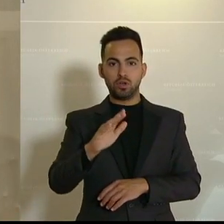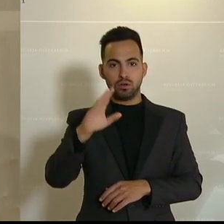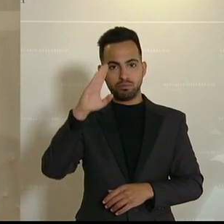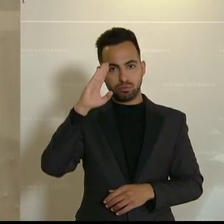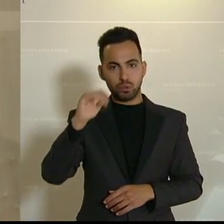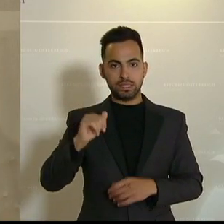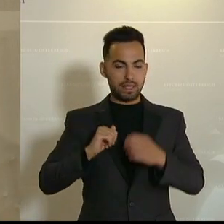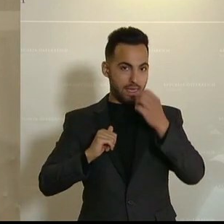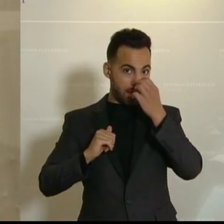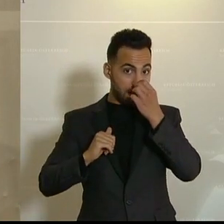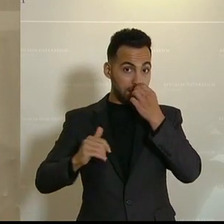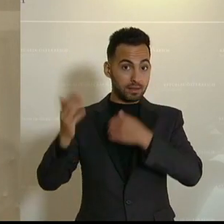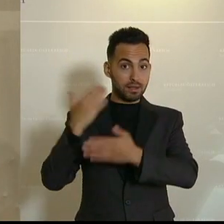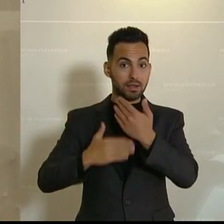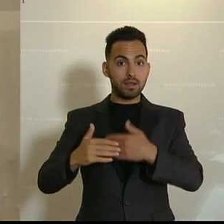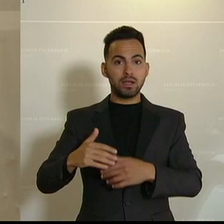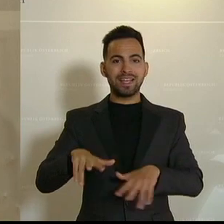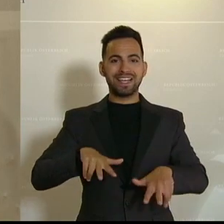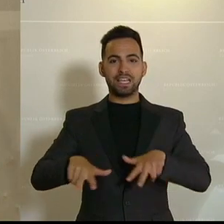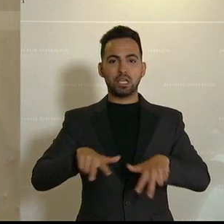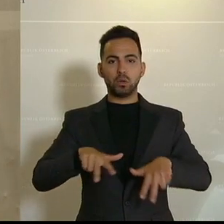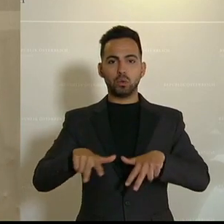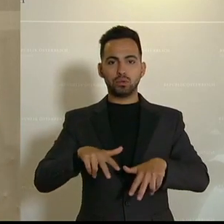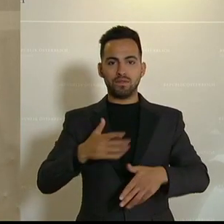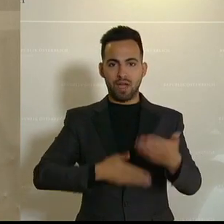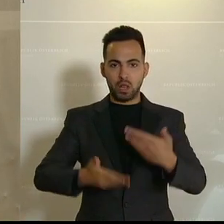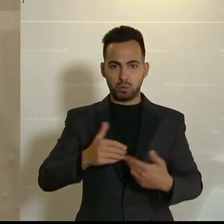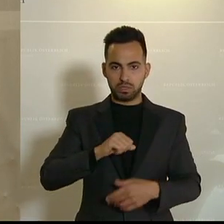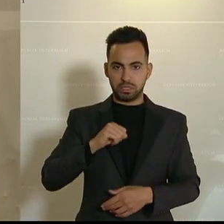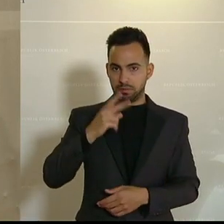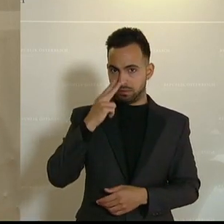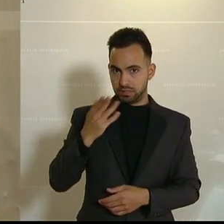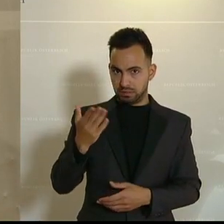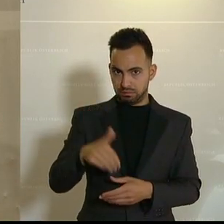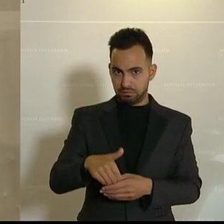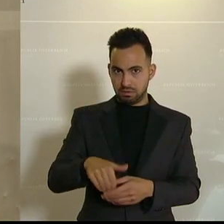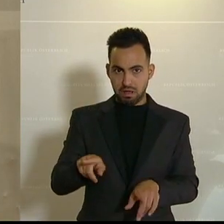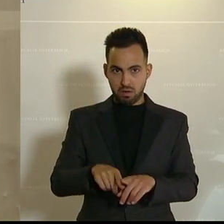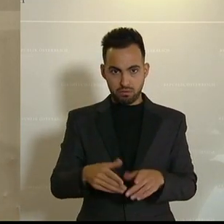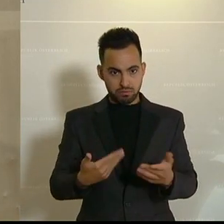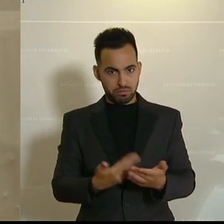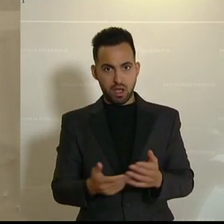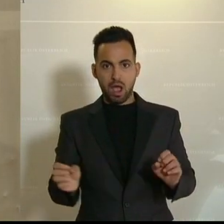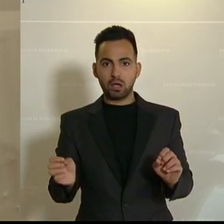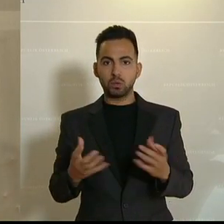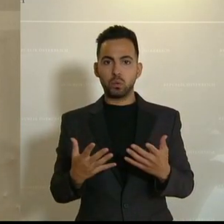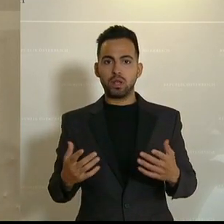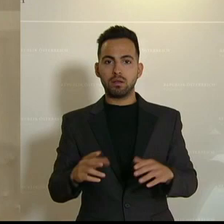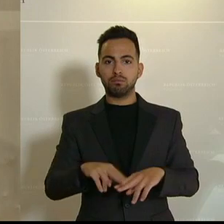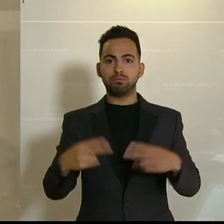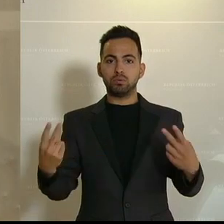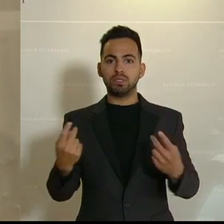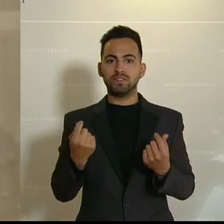den Regierungsverhandlungen damals erlebt, sondern das widerspiegelt sich auch im aktuellen